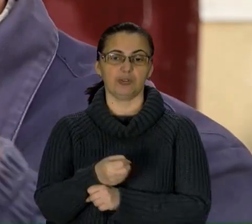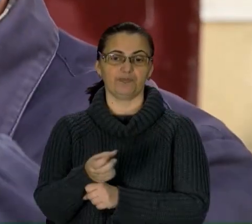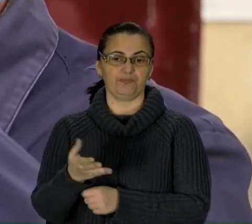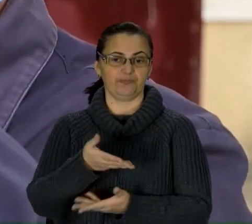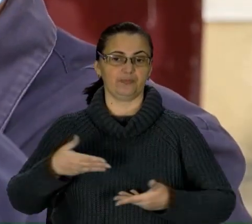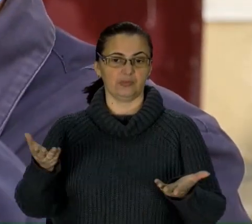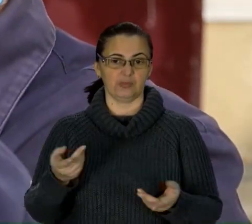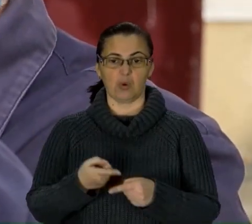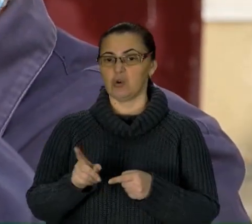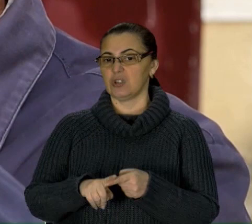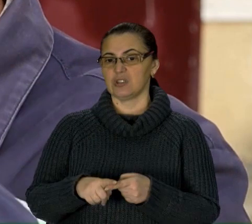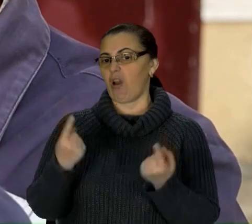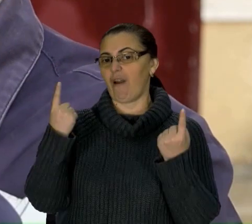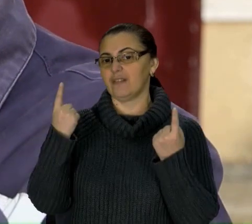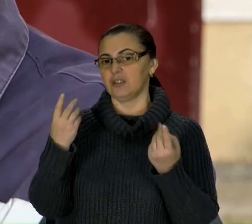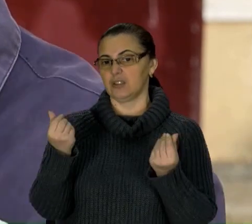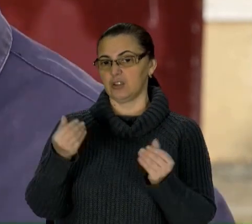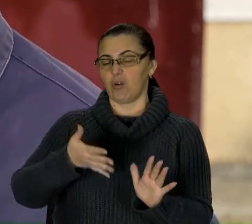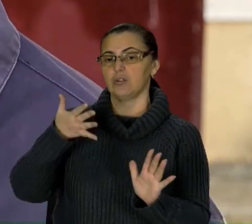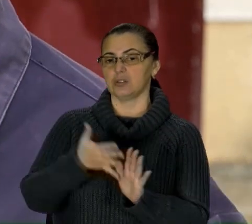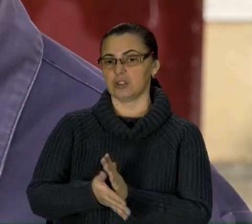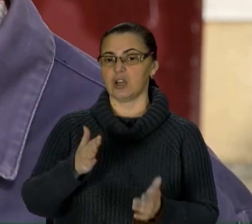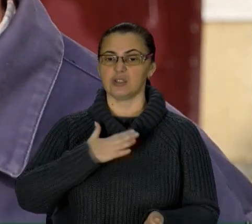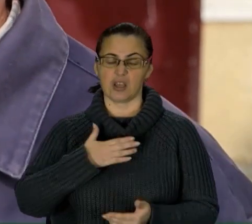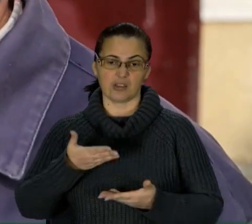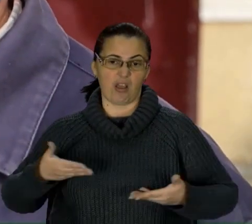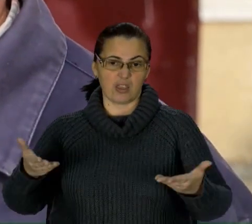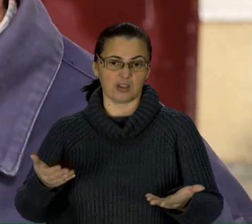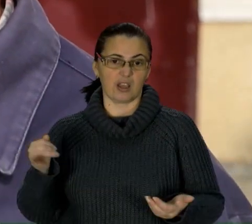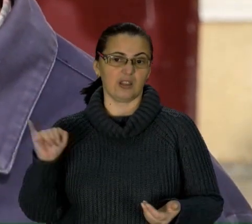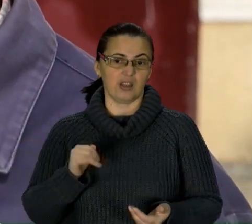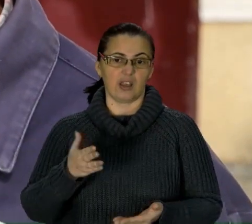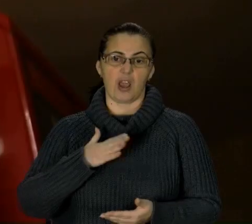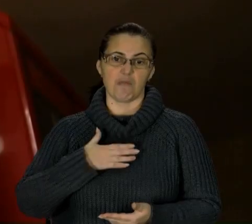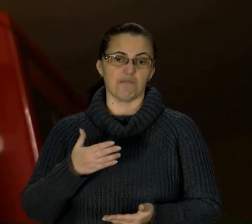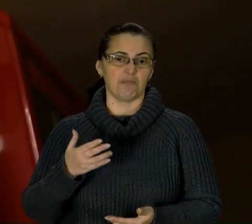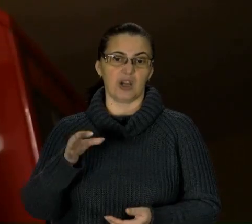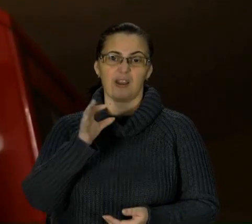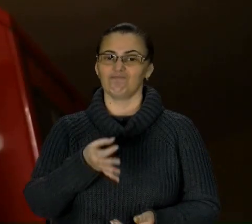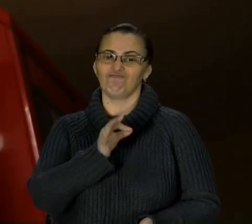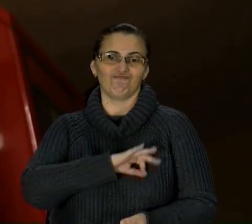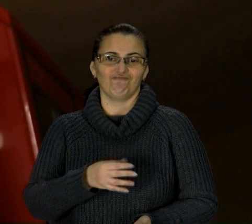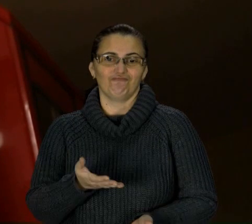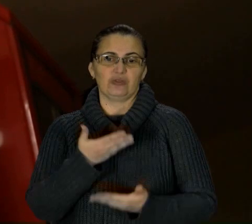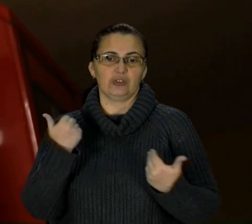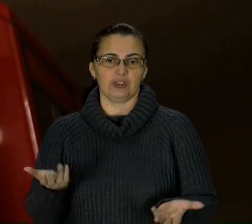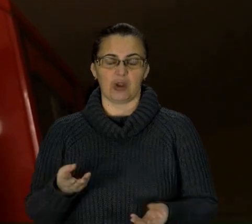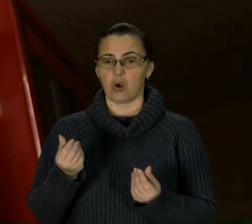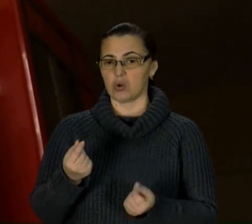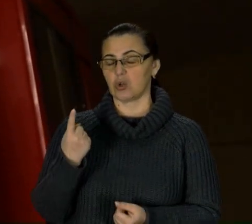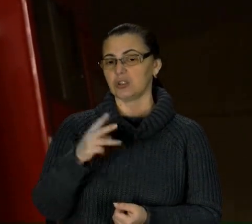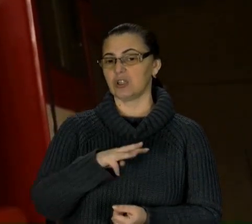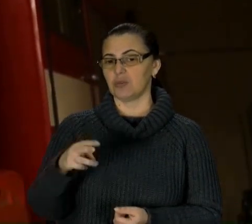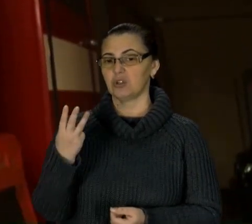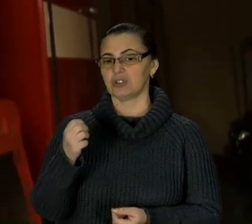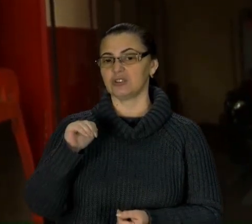великі кошти йдуть на затрати, і ми не є, так сказав, прибутковими. Кошти на утримання – мільйон триста